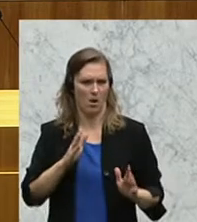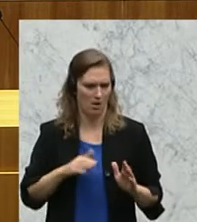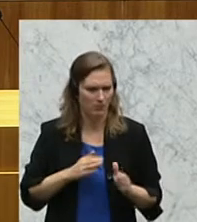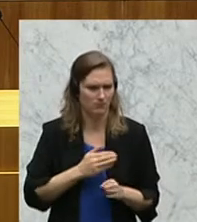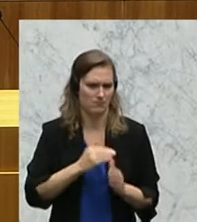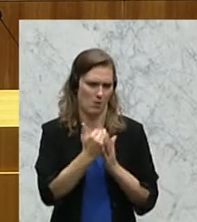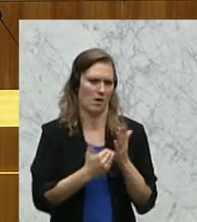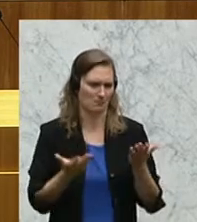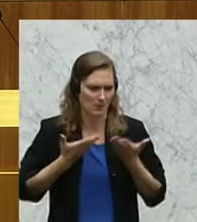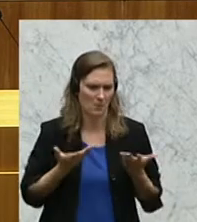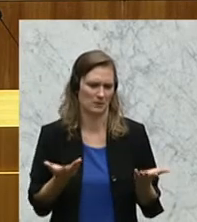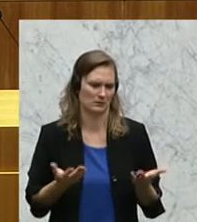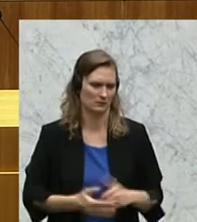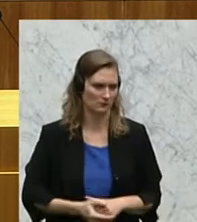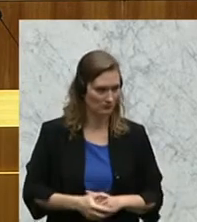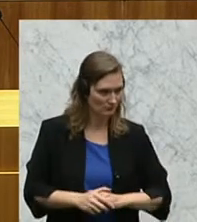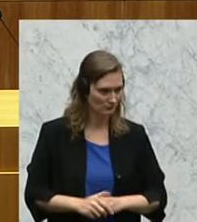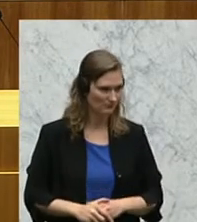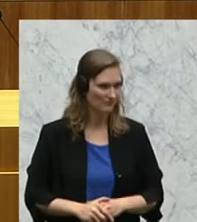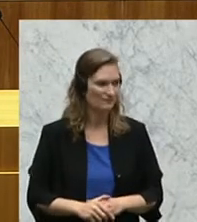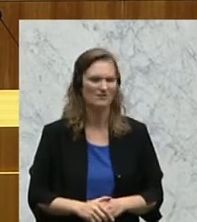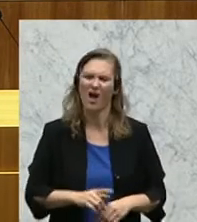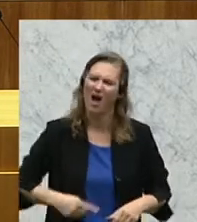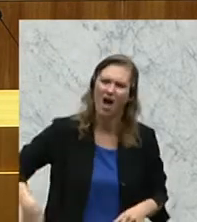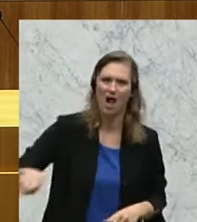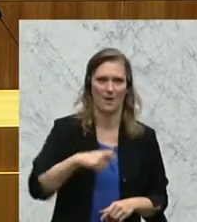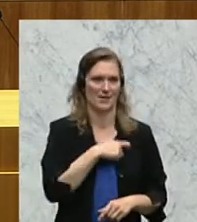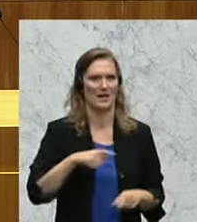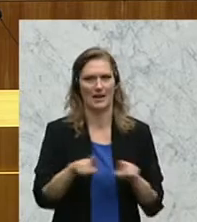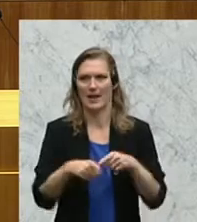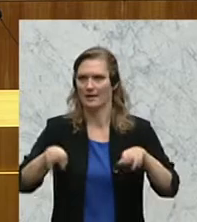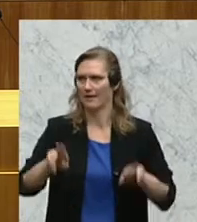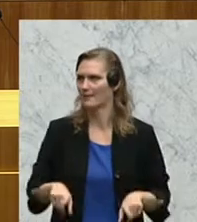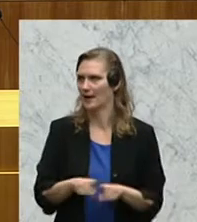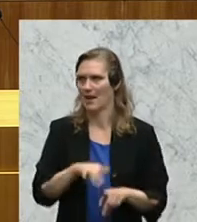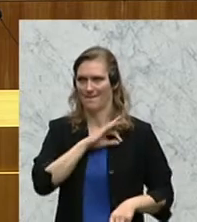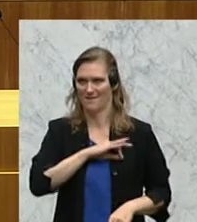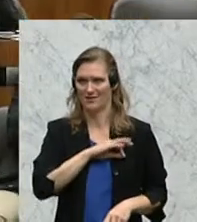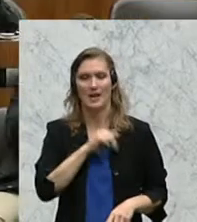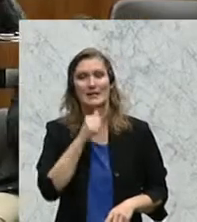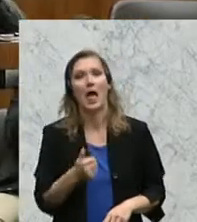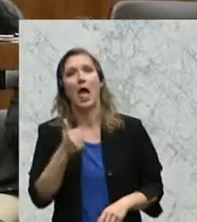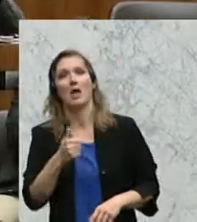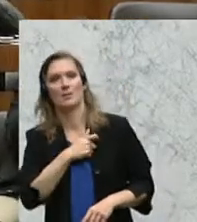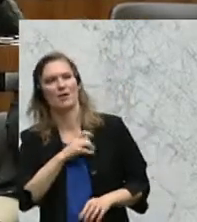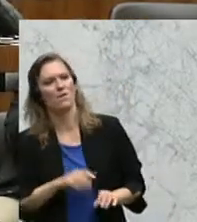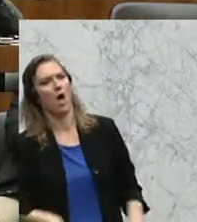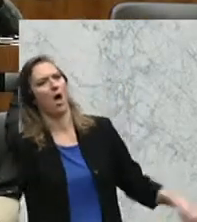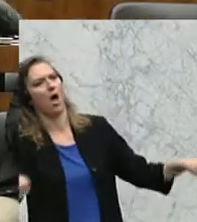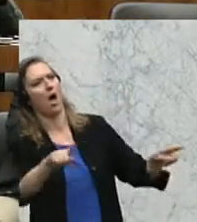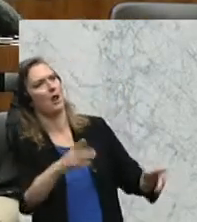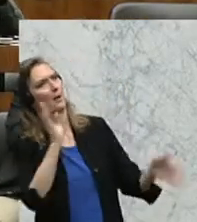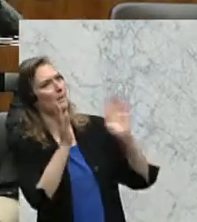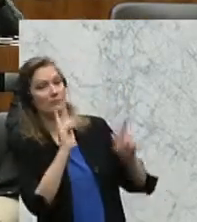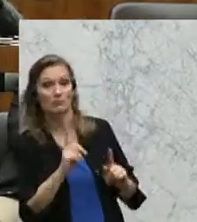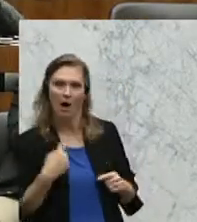alle Parteien die gleichen Rechten und Pflichten haben, aber nicht eine Partei für alle büßen muss. So kann das nicht sein.